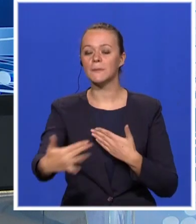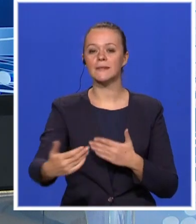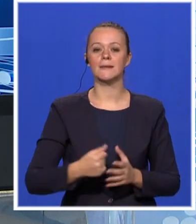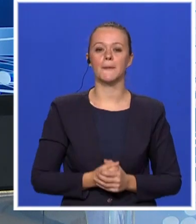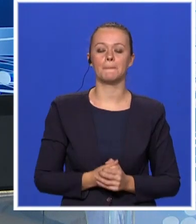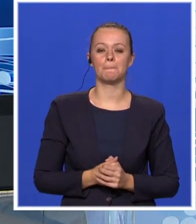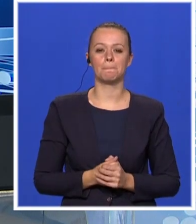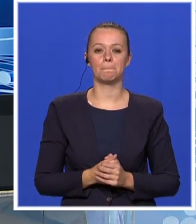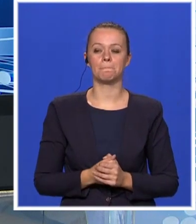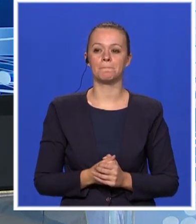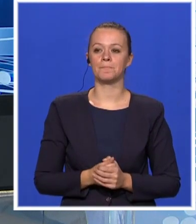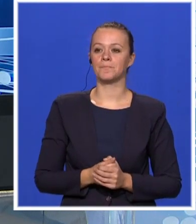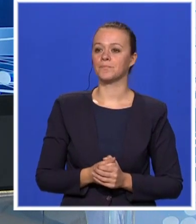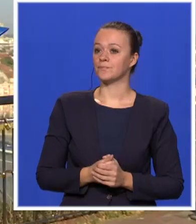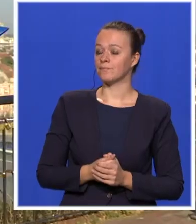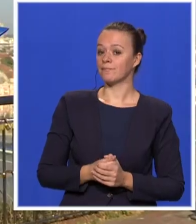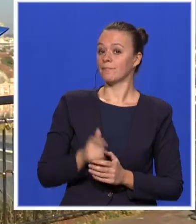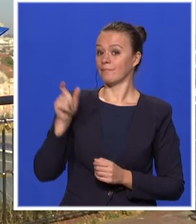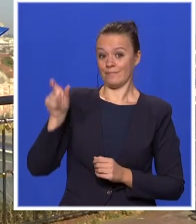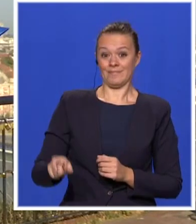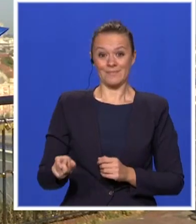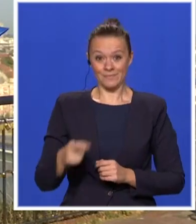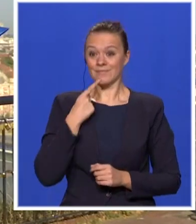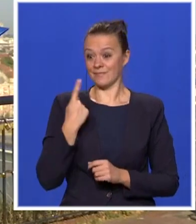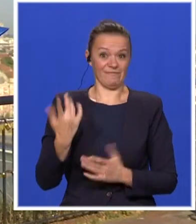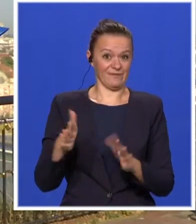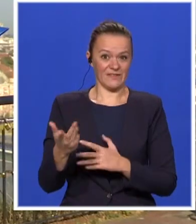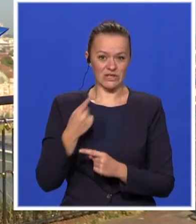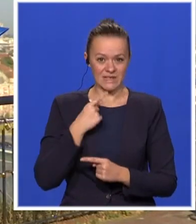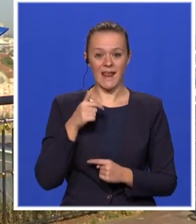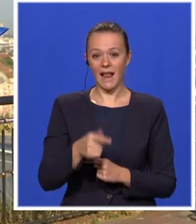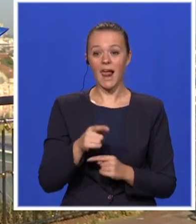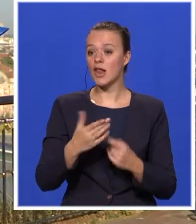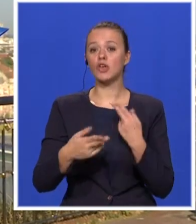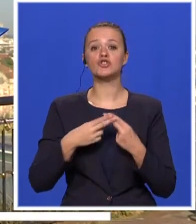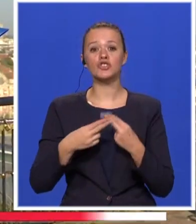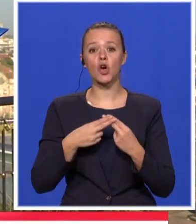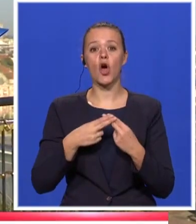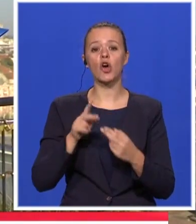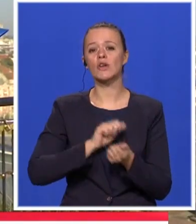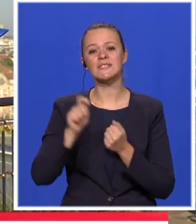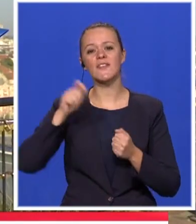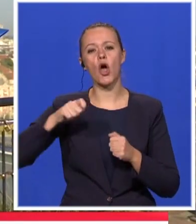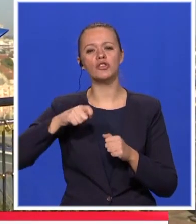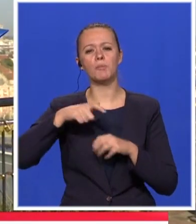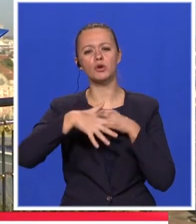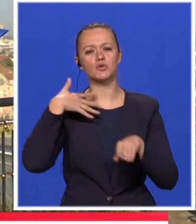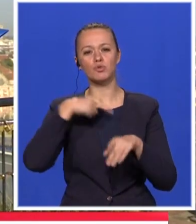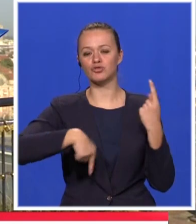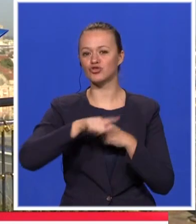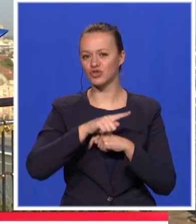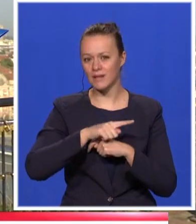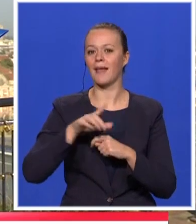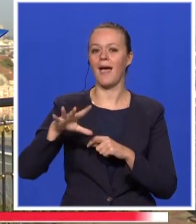Vesna, kao što si sama rekla, skoro pa čitav parlament glasao je za izbor gospodina